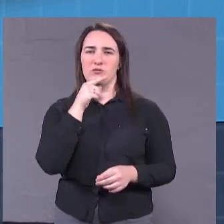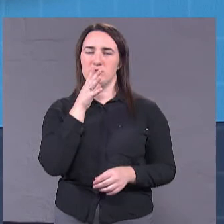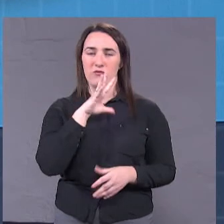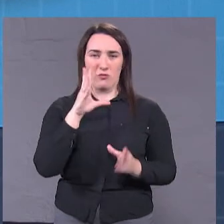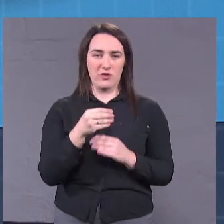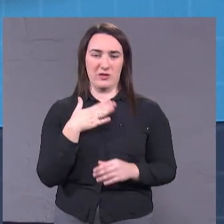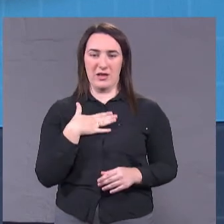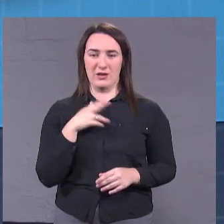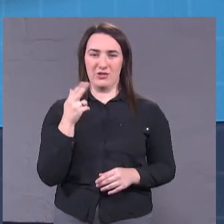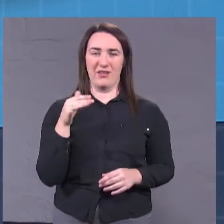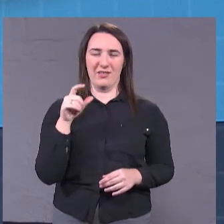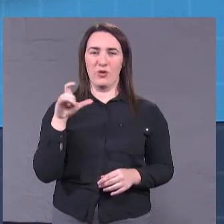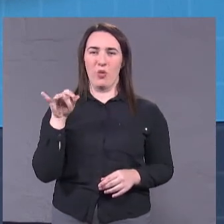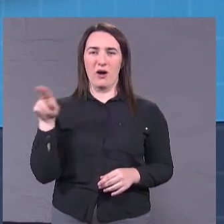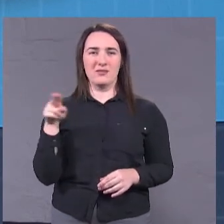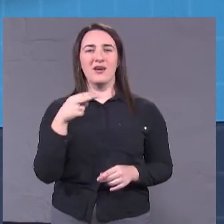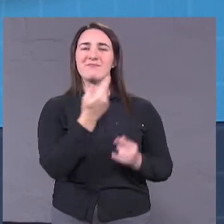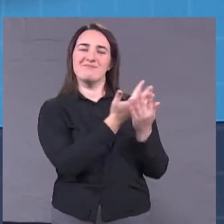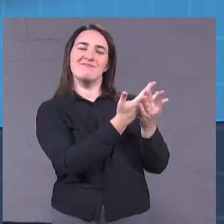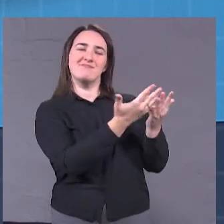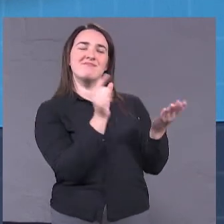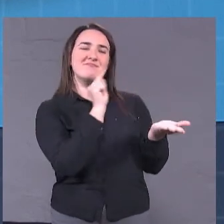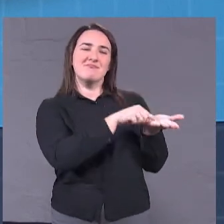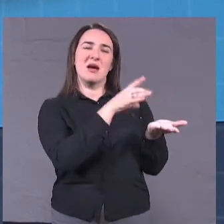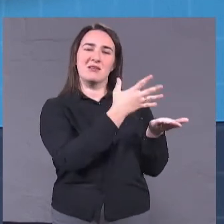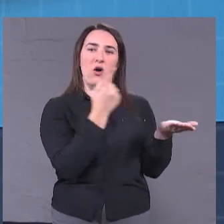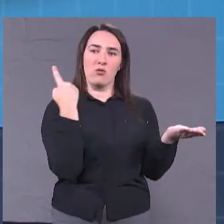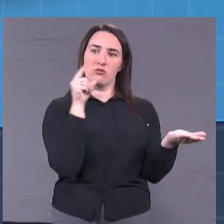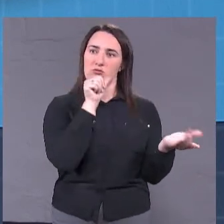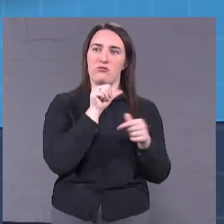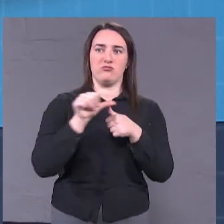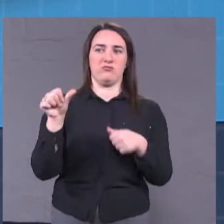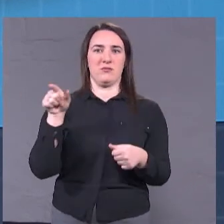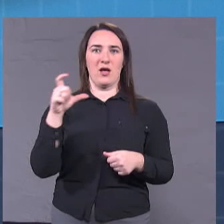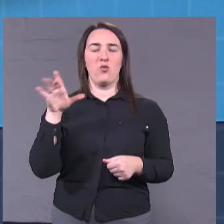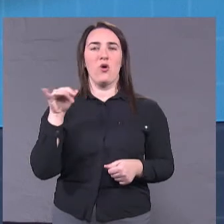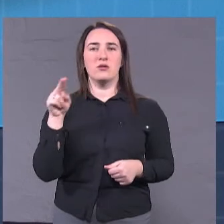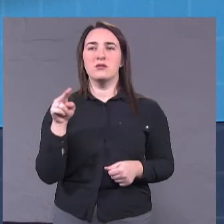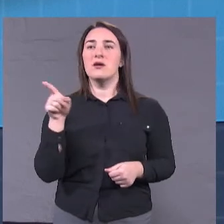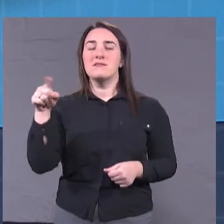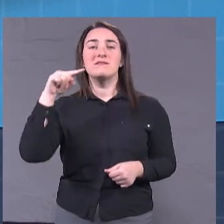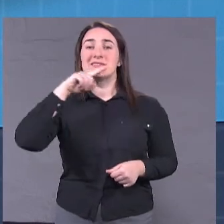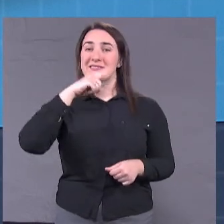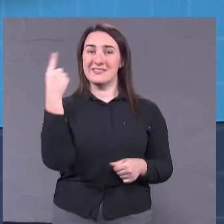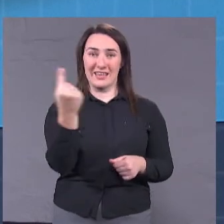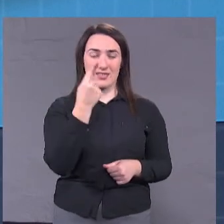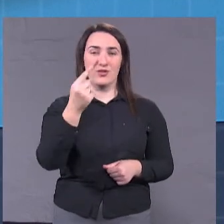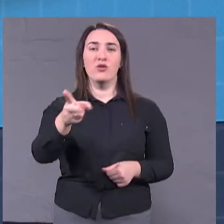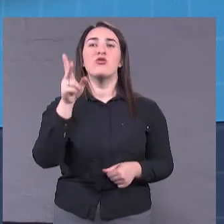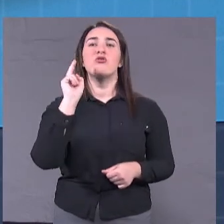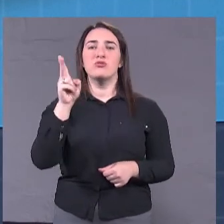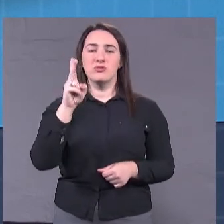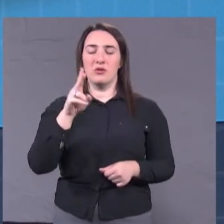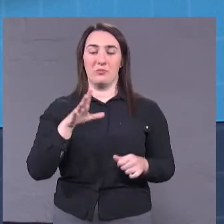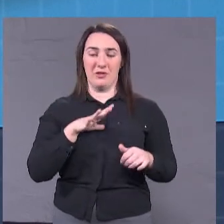в відлічі від многих тих, хто сьогодні йдут кандидатами в мэры, треба сказати, єдинний, хто приходив во власть